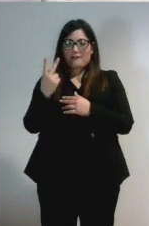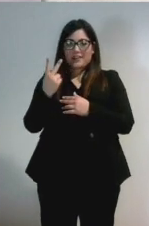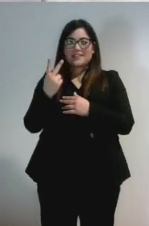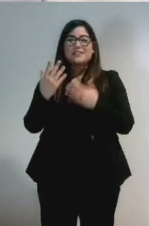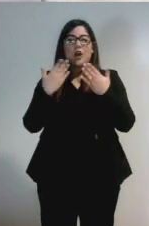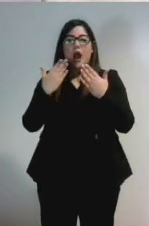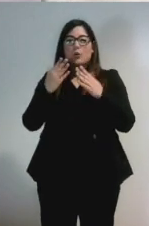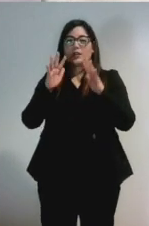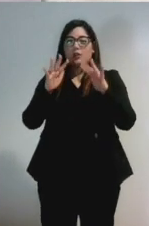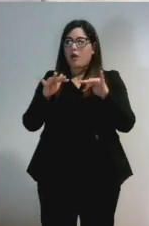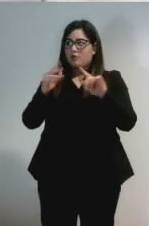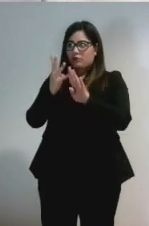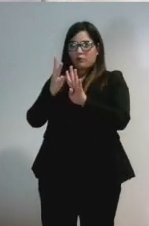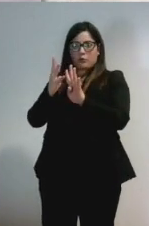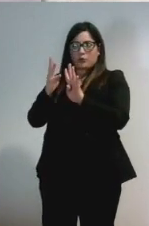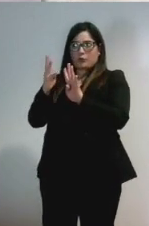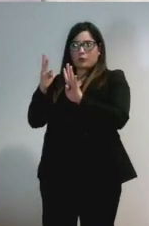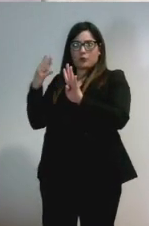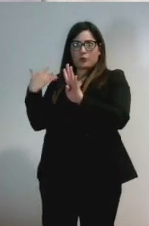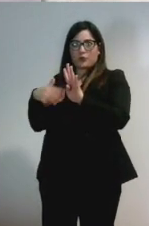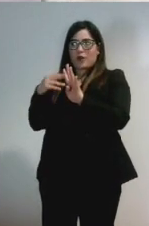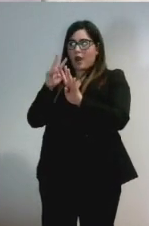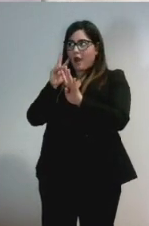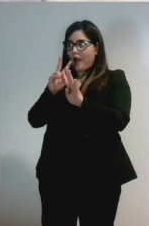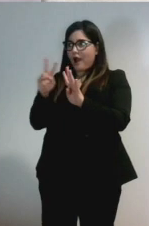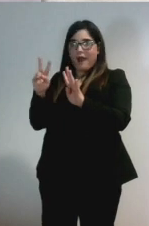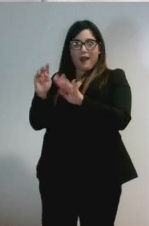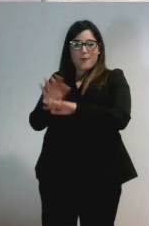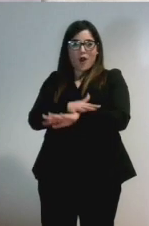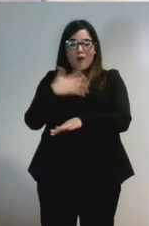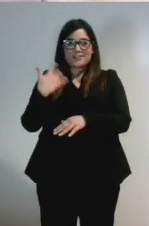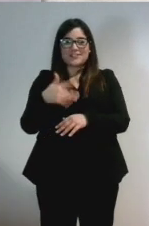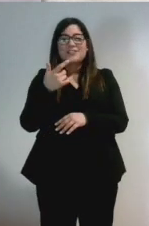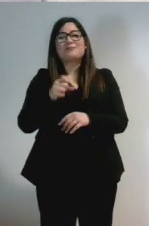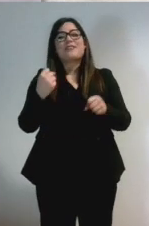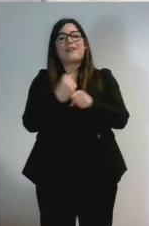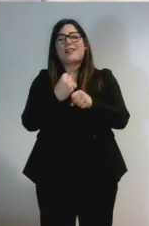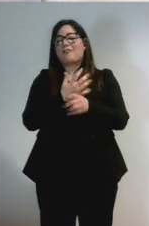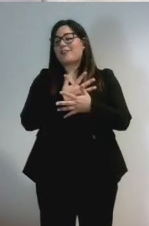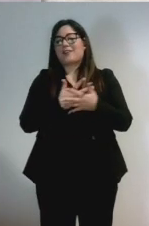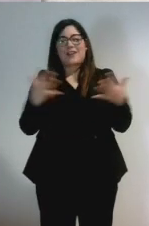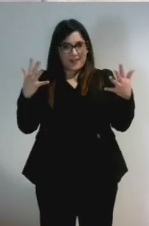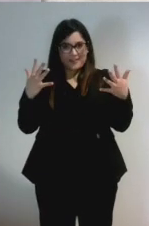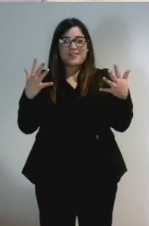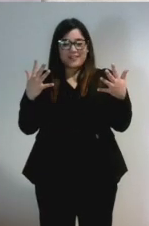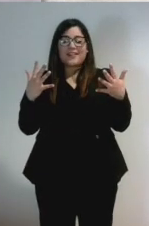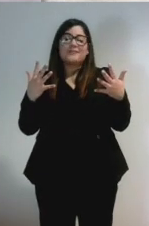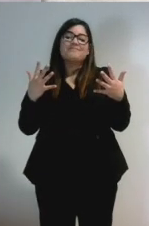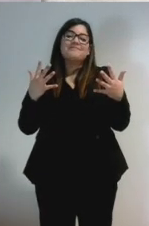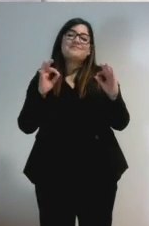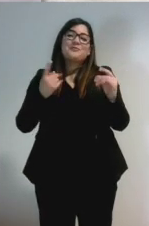è stata una grande emozione per il grande lavoro che abbiamo fatto in questi mesi insieme al coordinamento nazionale per rendere questo evento